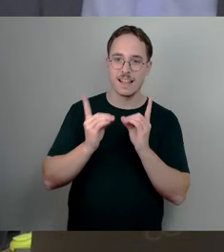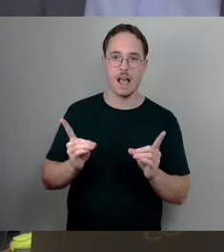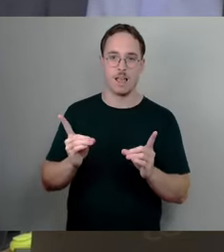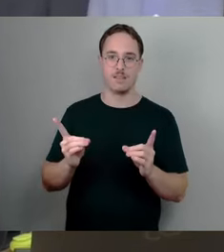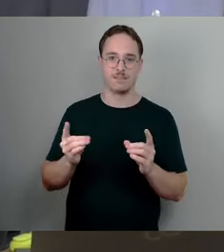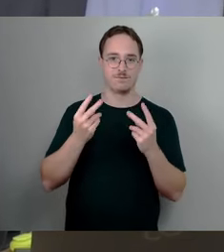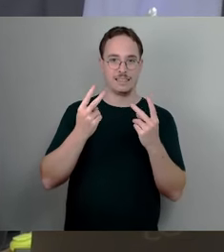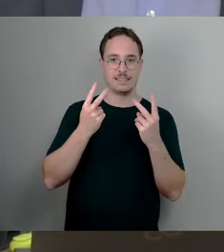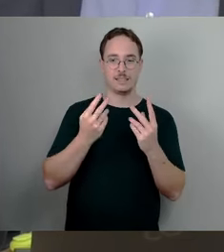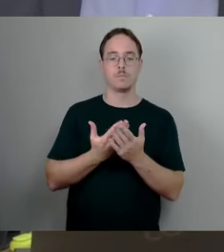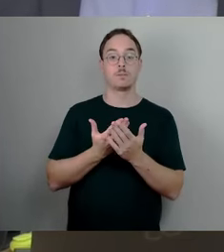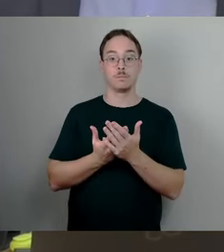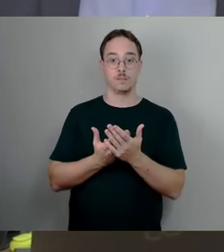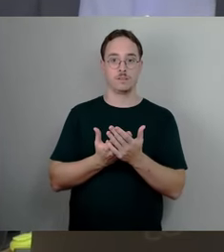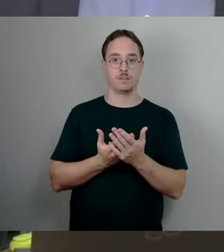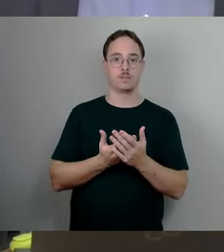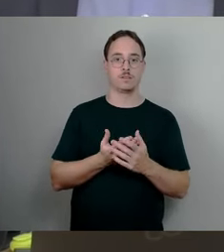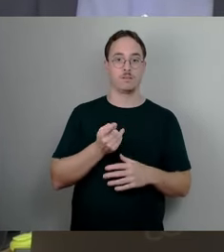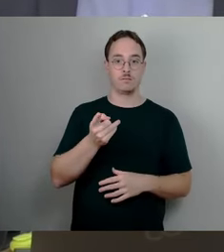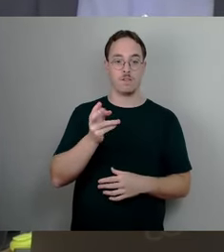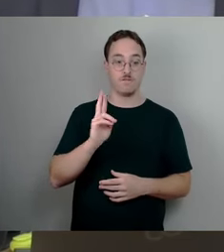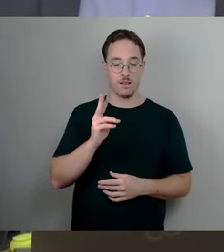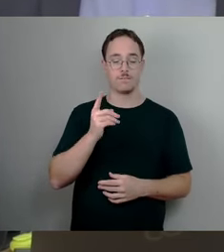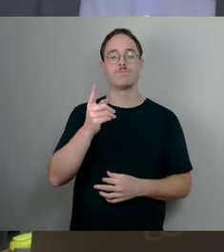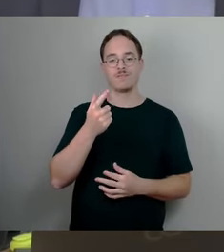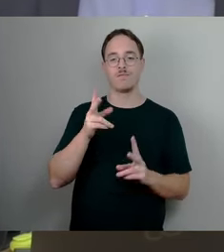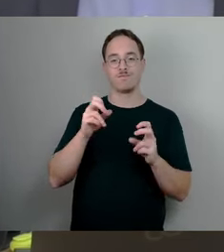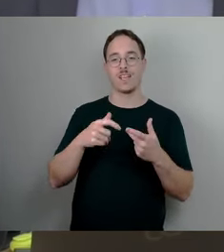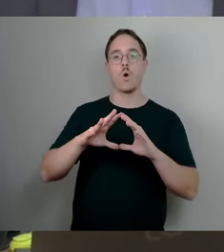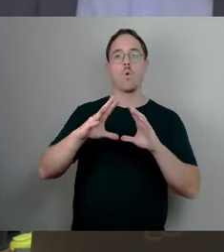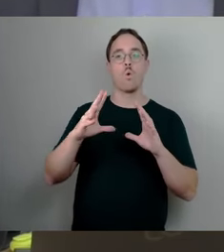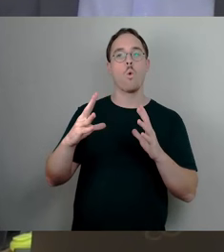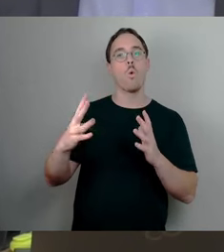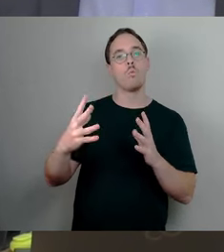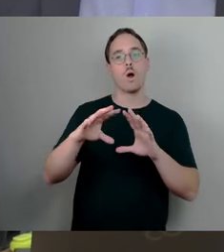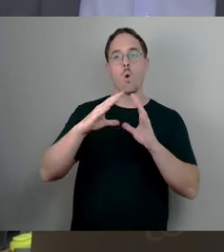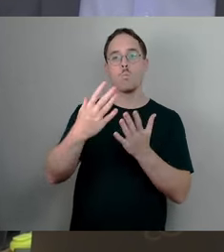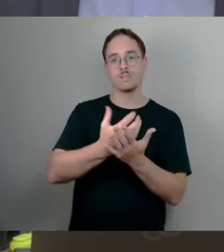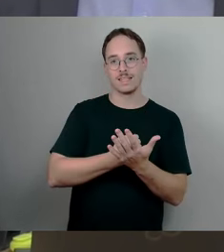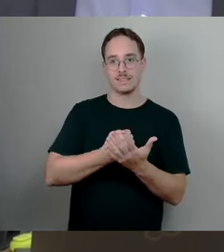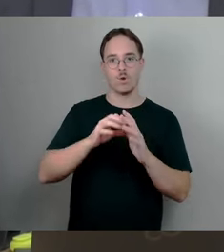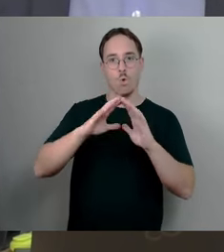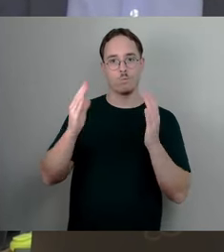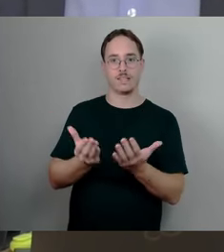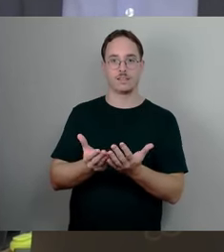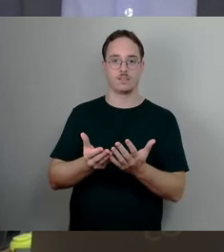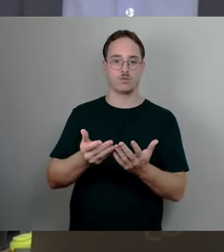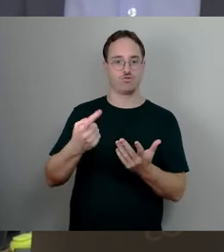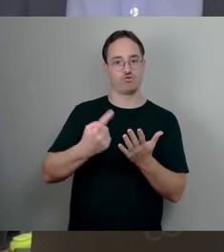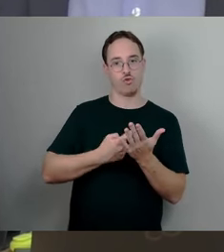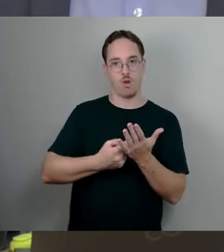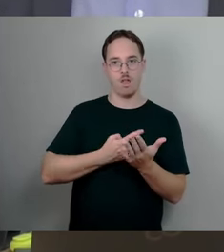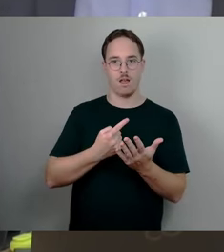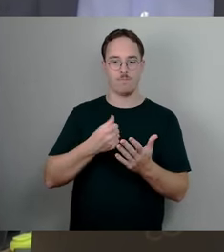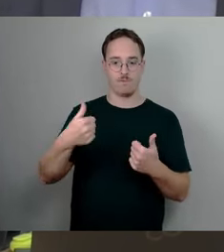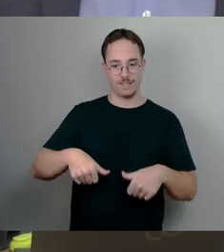würden, unterliegt es auf jeden Fall der Umsatzsteuerpflicht und am Ende auch der Ertragssteuer, die mindestens